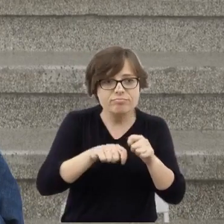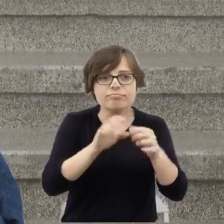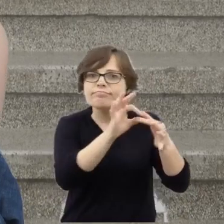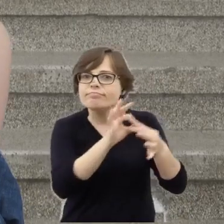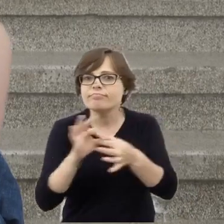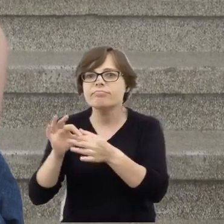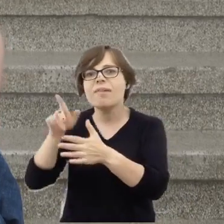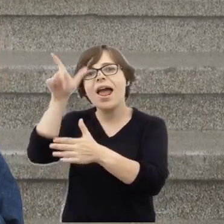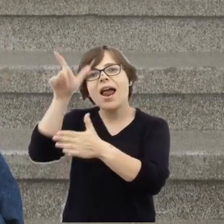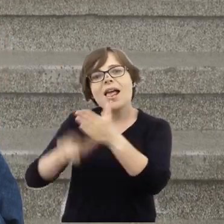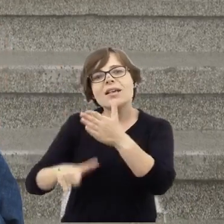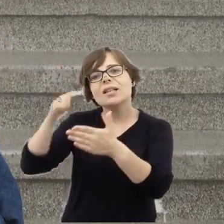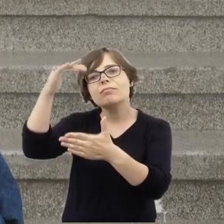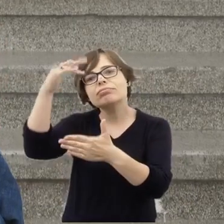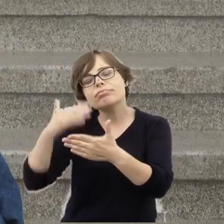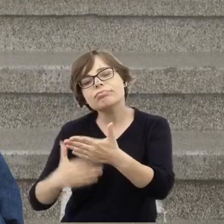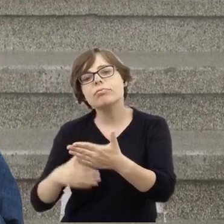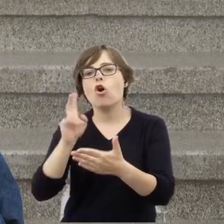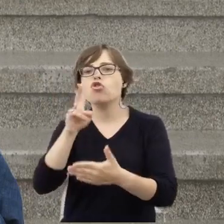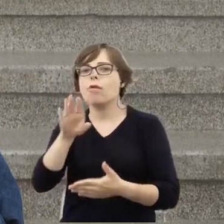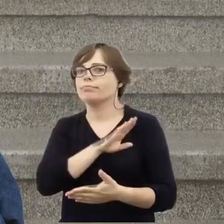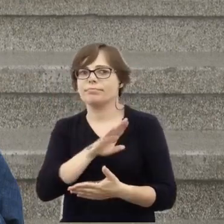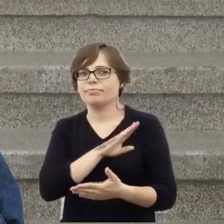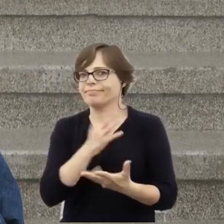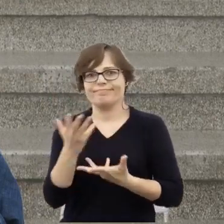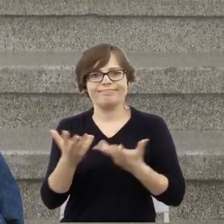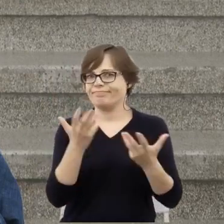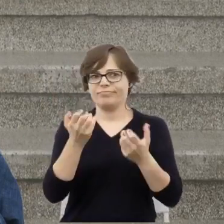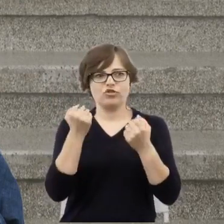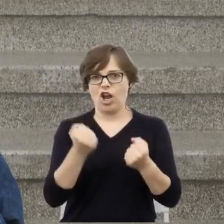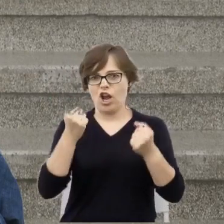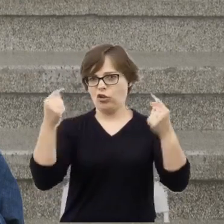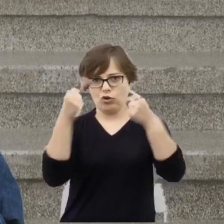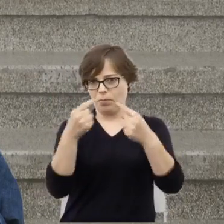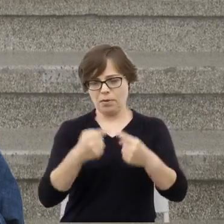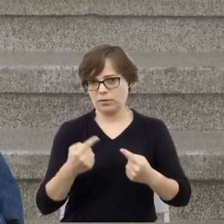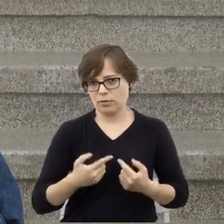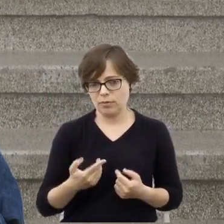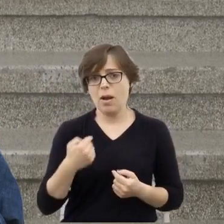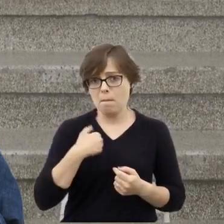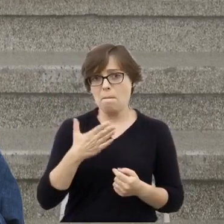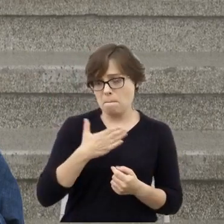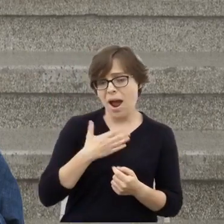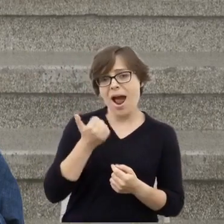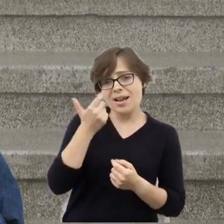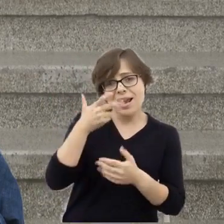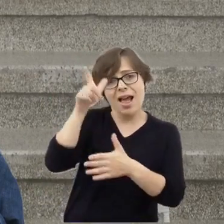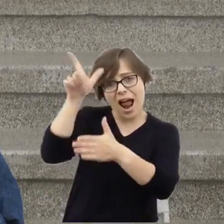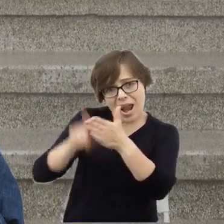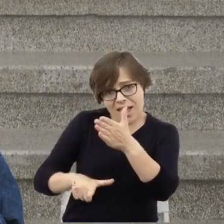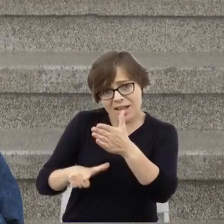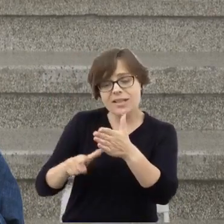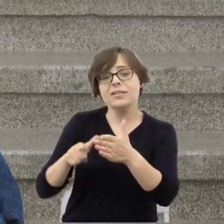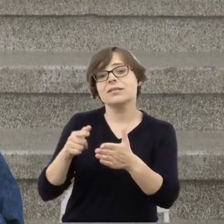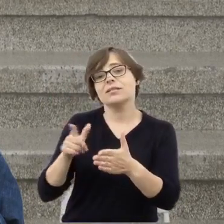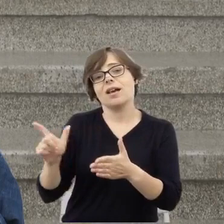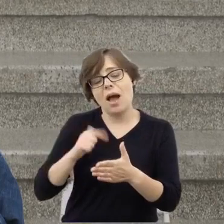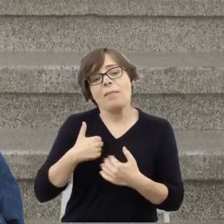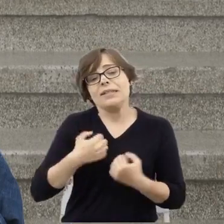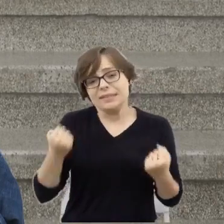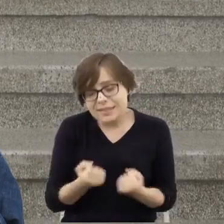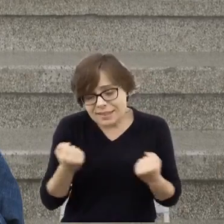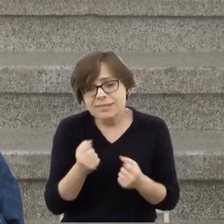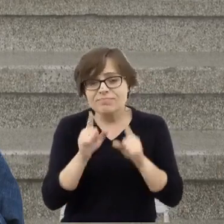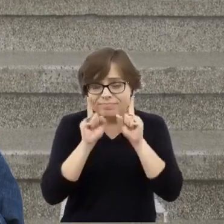ofiar. My takimi listami posługiwaliśmy się kilkoma i zrobiliśmy, co w naszej mocy tylko było,